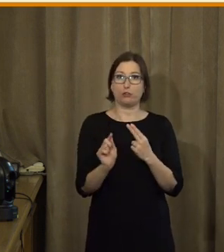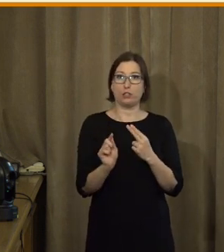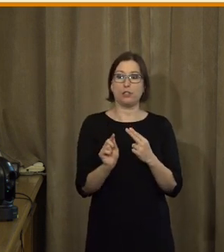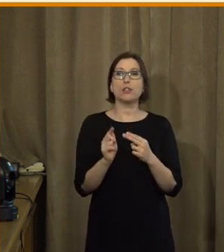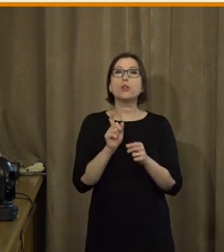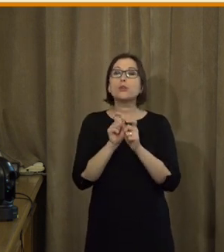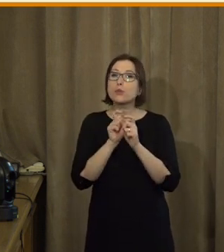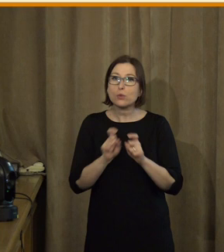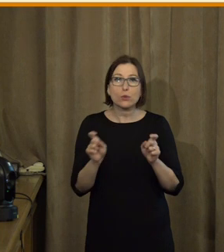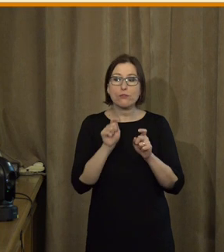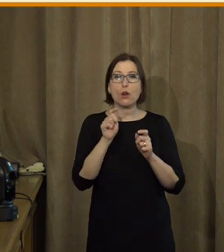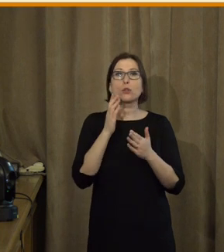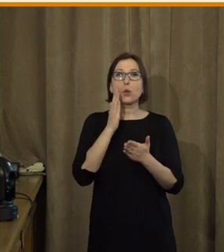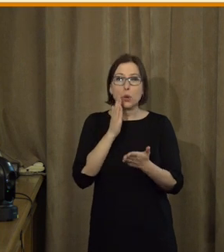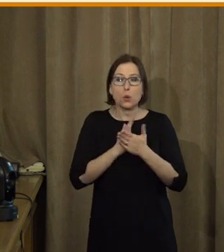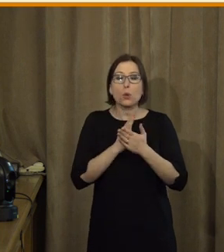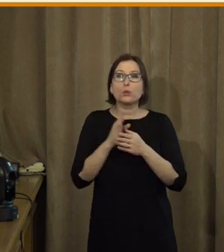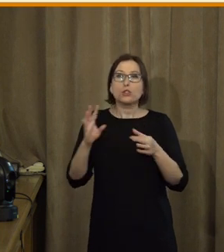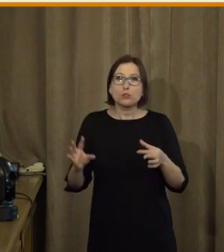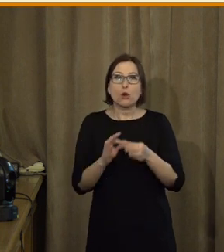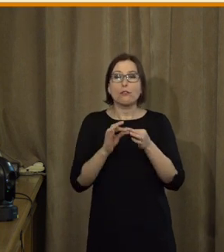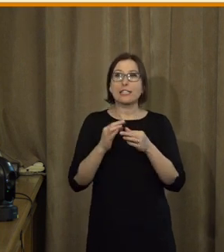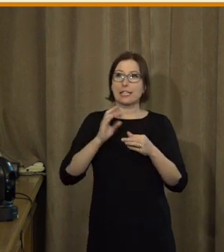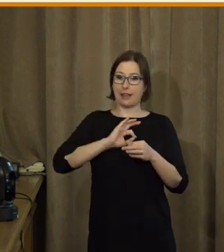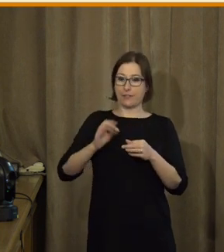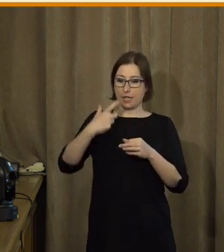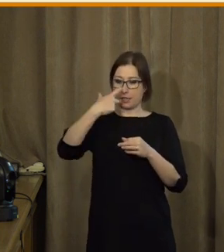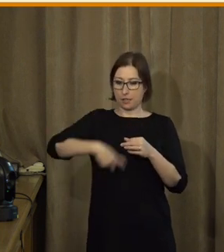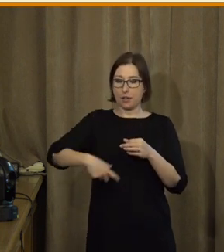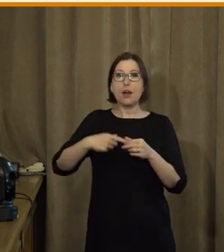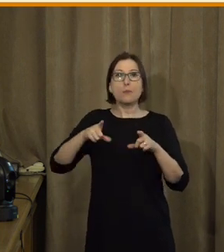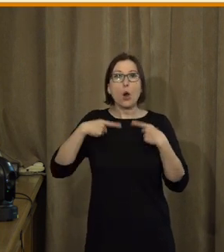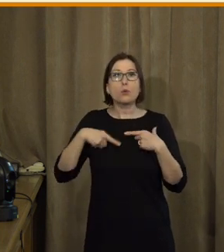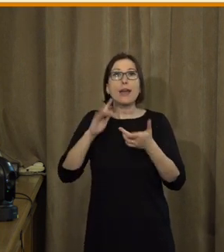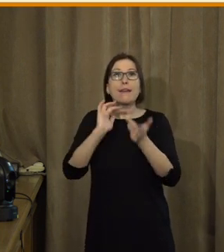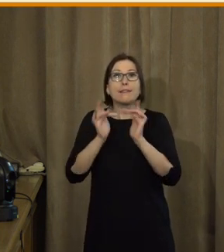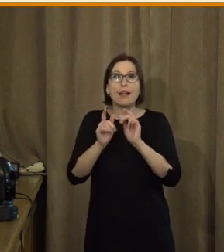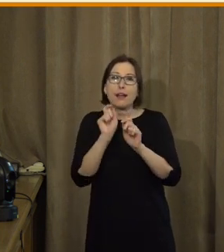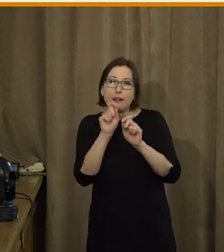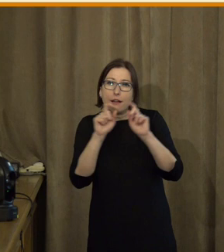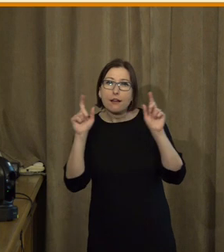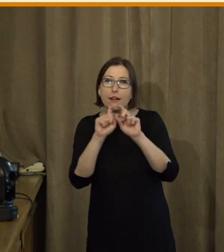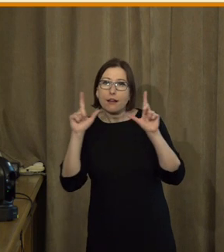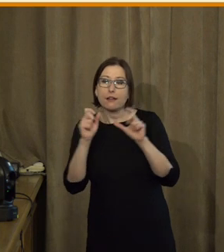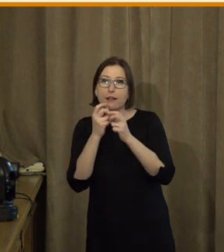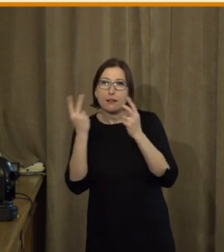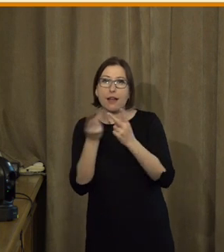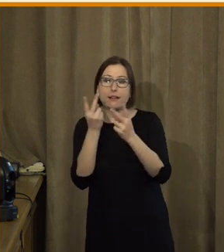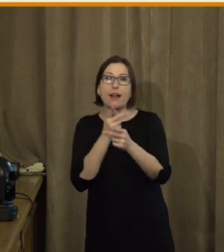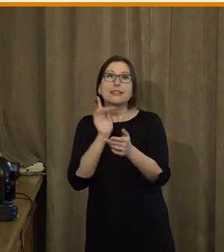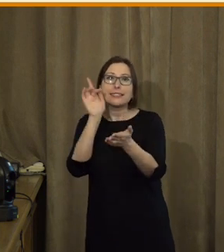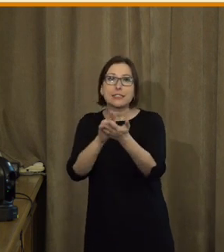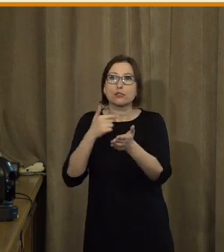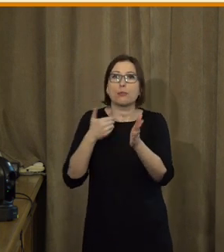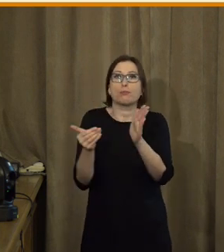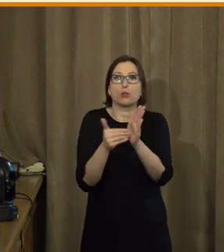protože poukazují nás schopnost, jestli dokážu využít možnosti internetu tak, aby to bylo k mému prospěchu.